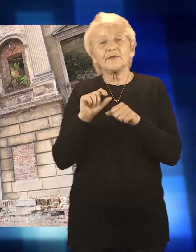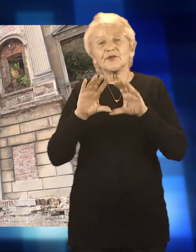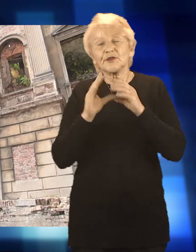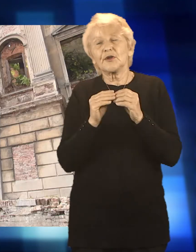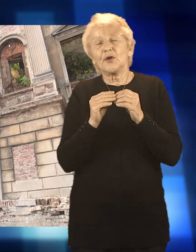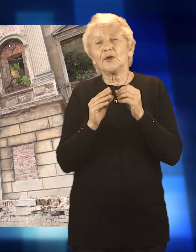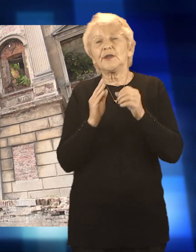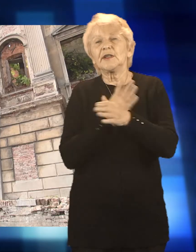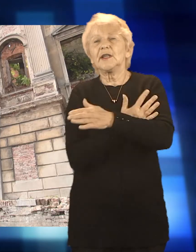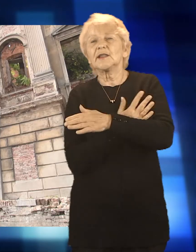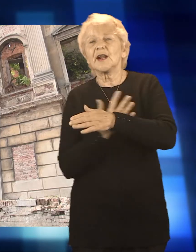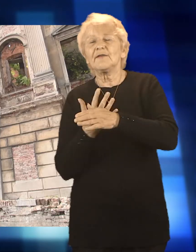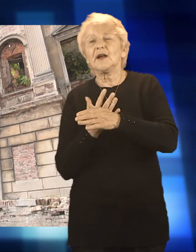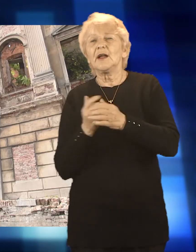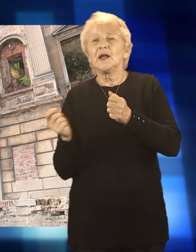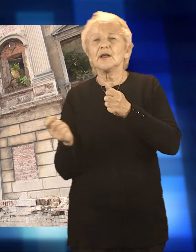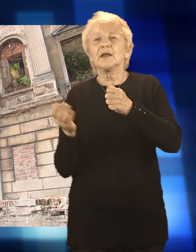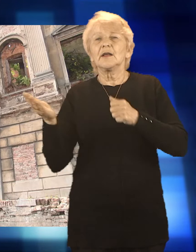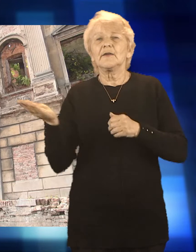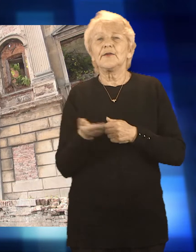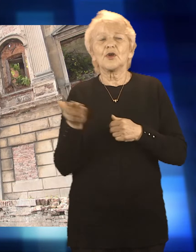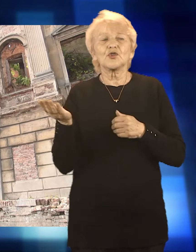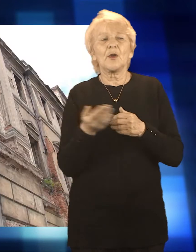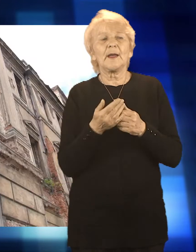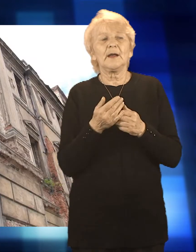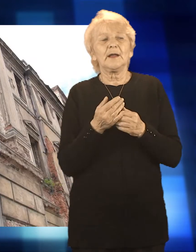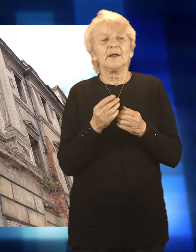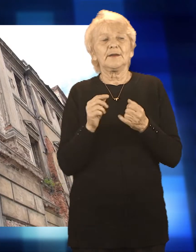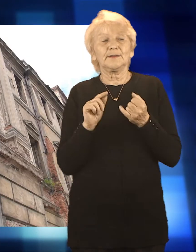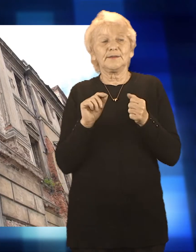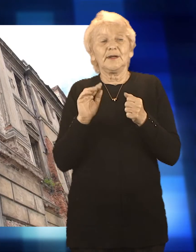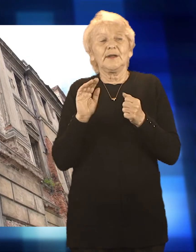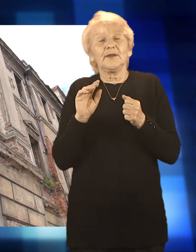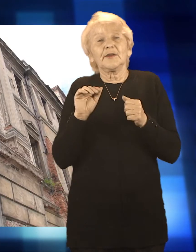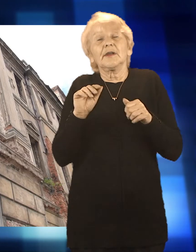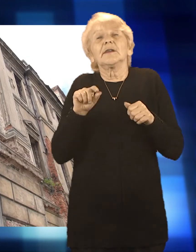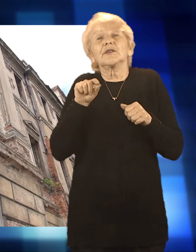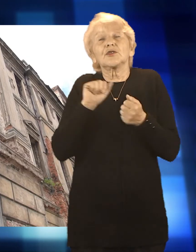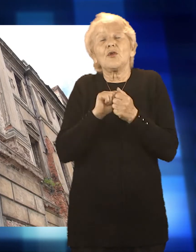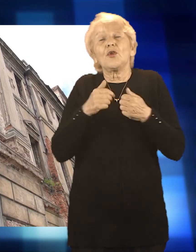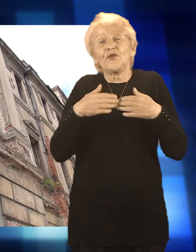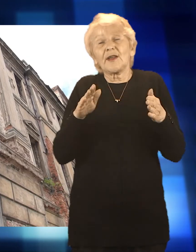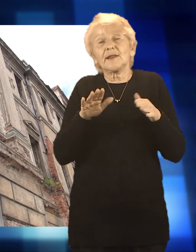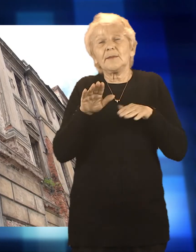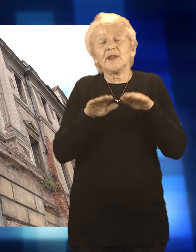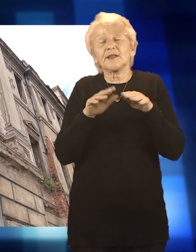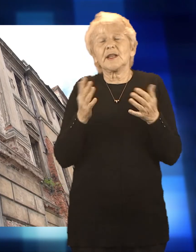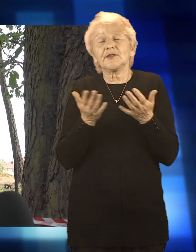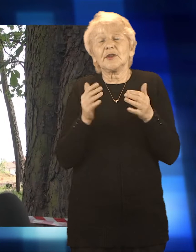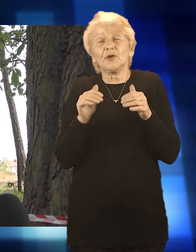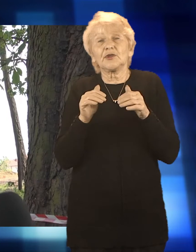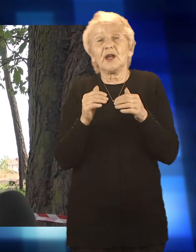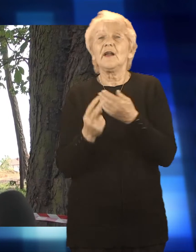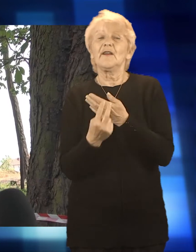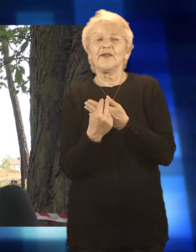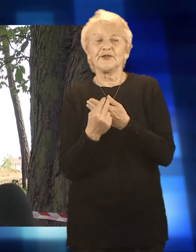osoby postronne nie mogą bez nadzoru sobie wchodzić. Są wyznaczone miejsca, jak teraz są dni otwarte, że osoby mogą podejść bliżej, zobaczyć, porobić zdjęcia.